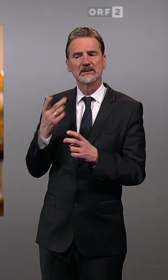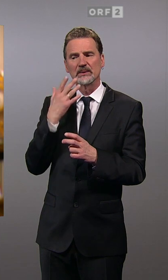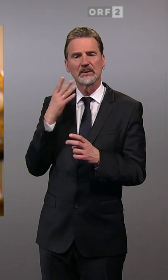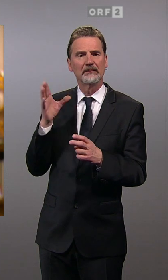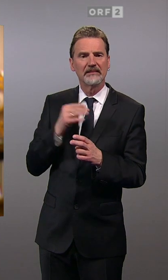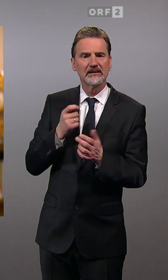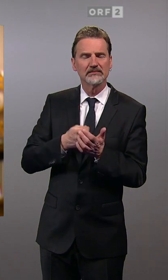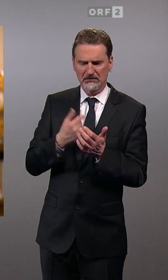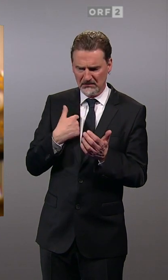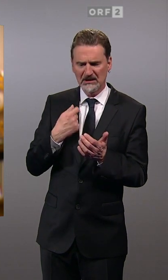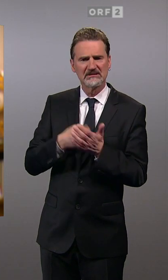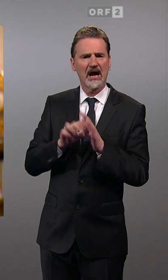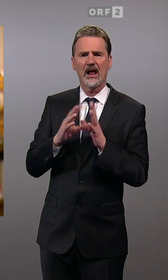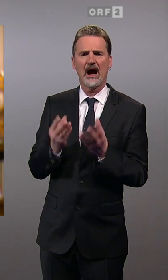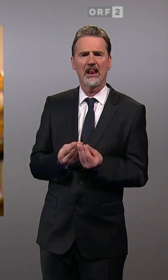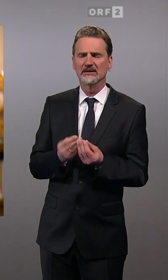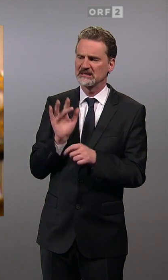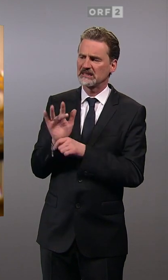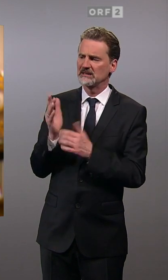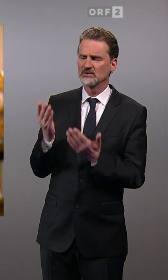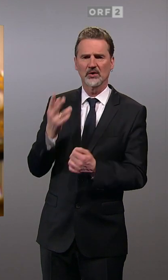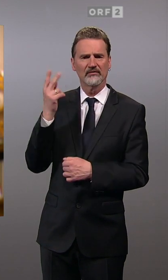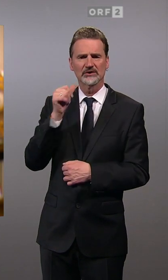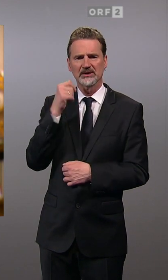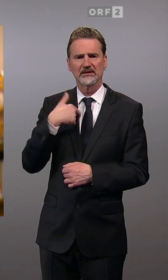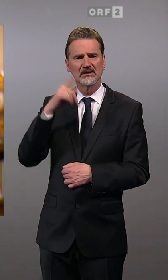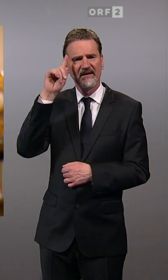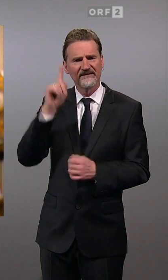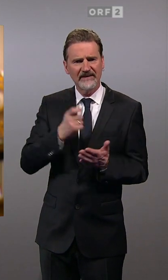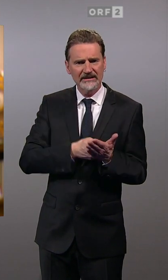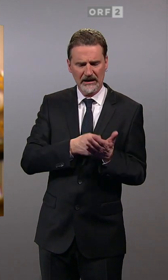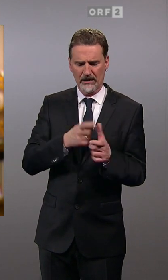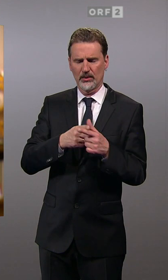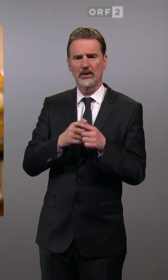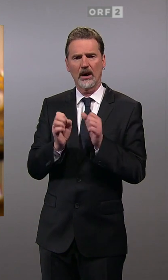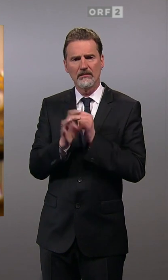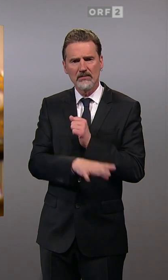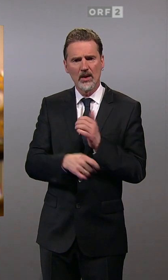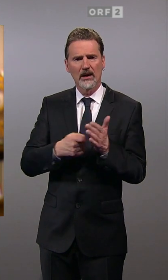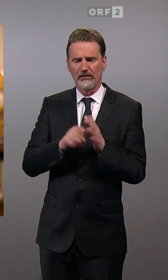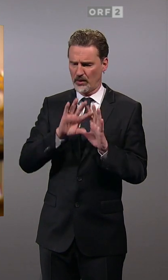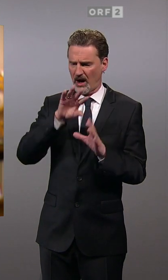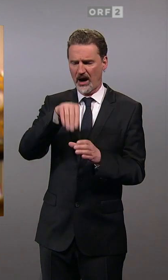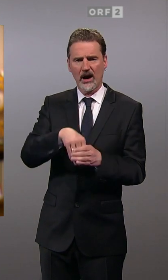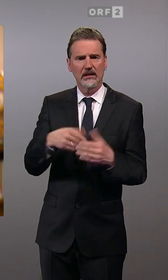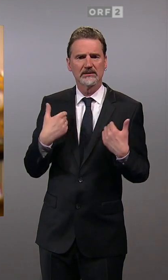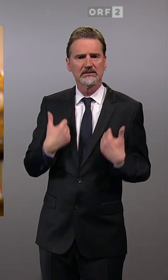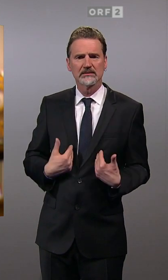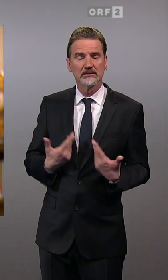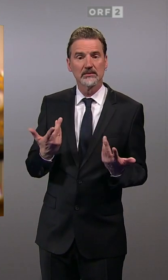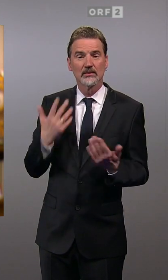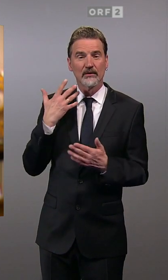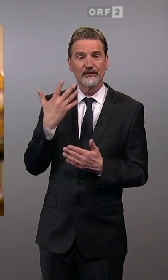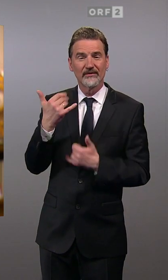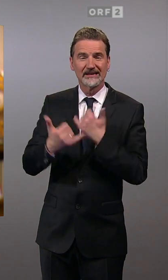die Abwassergebühren, also alles, was anfällt bei einem Haus. Und dazu war ich über Jahrzehnte, über 50